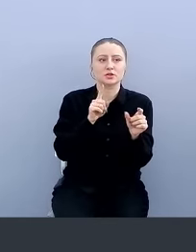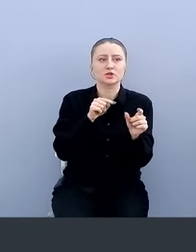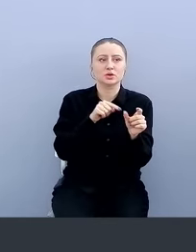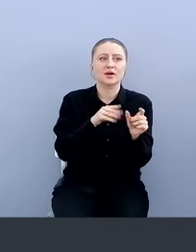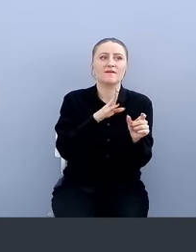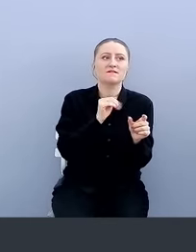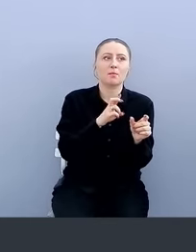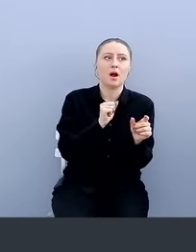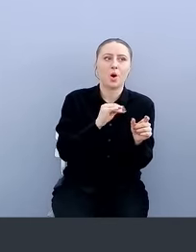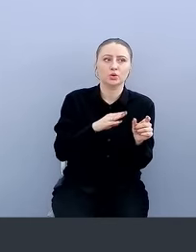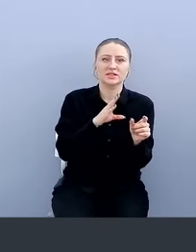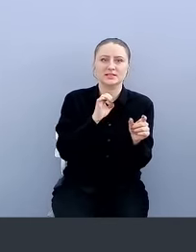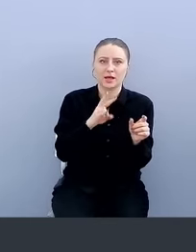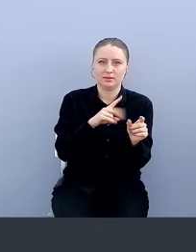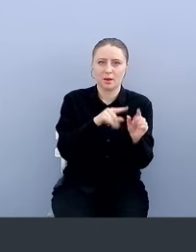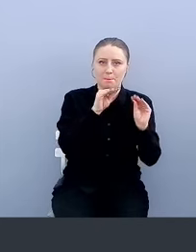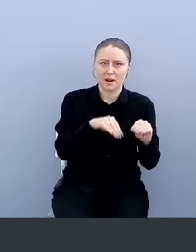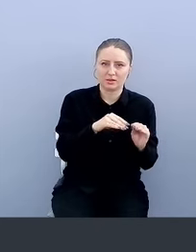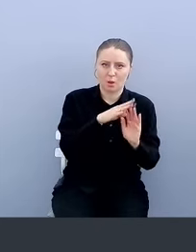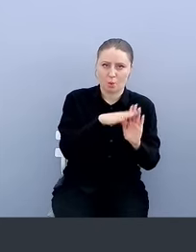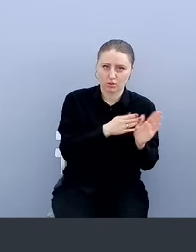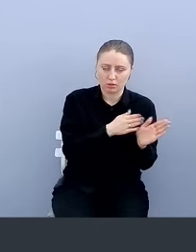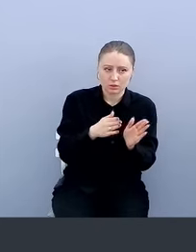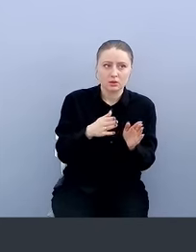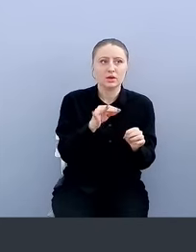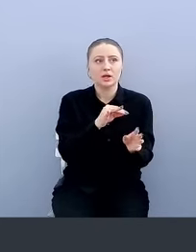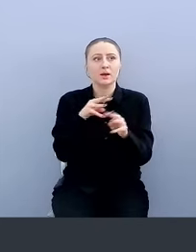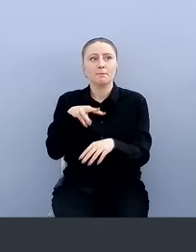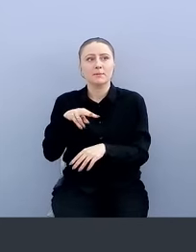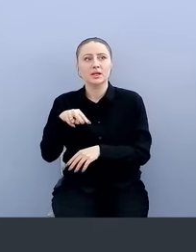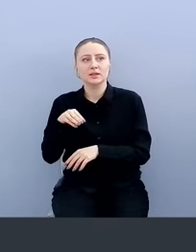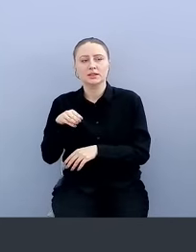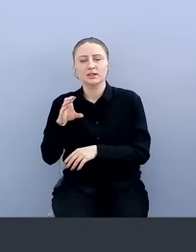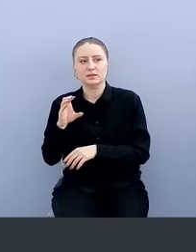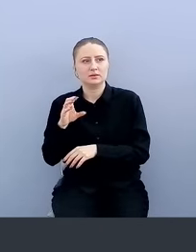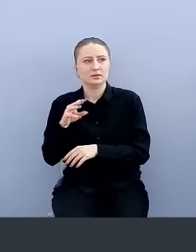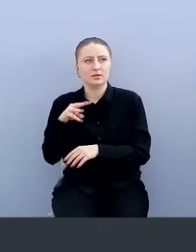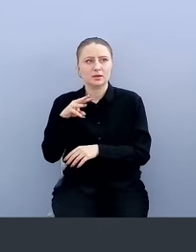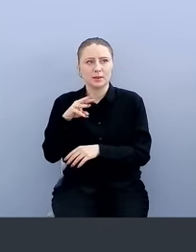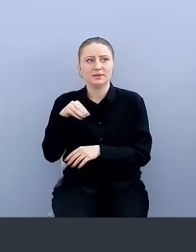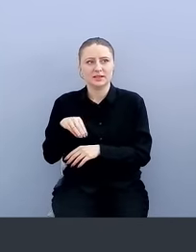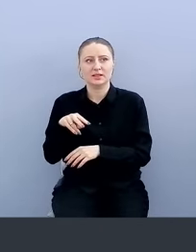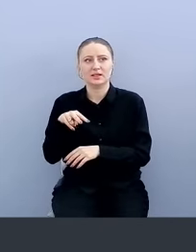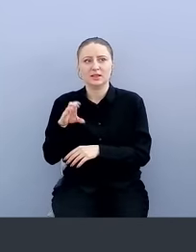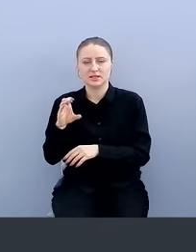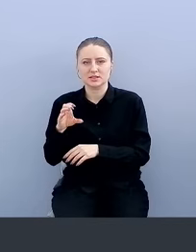Это WebAusen протокол и МТЛС, старый, добрый, поверенный, когда вы там сомните сертификаты.